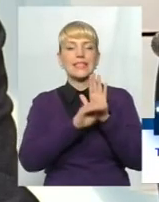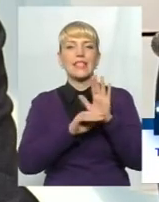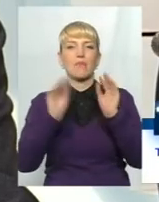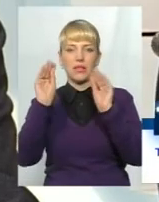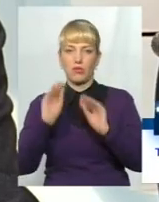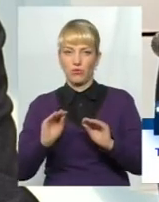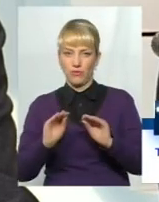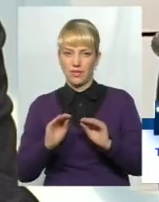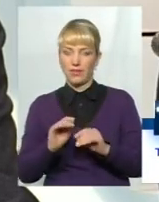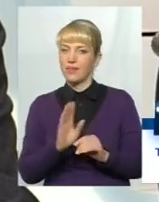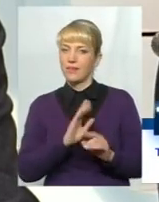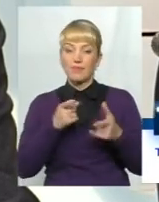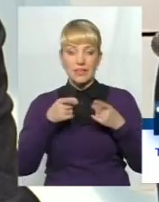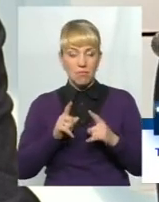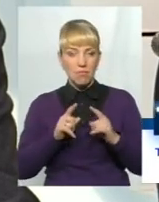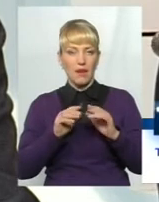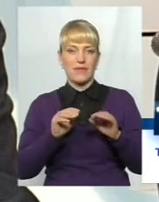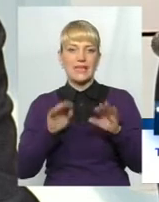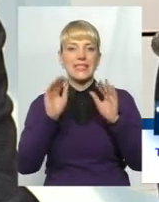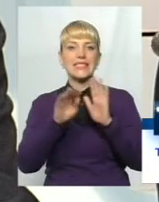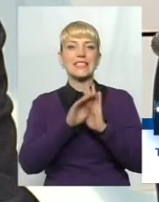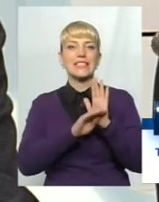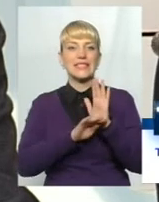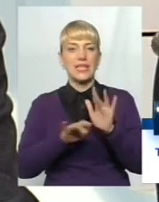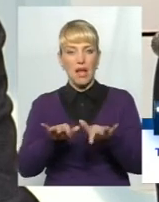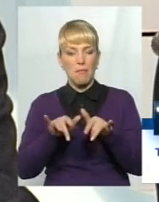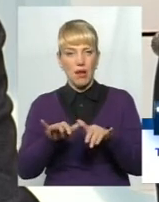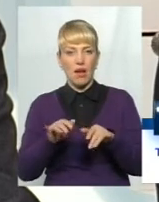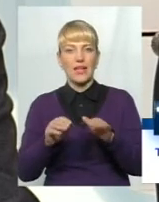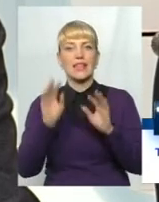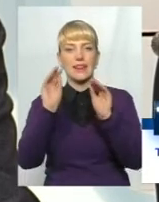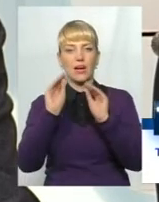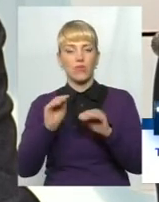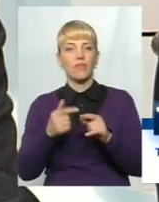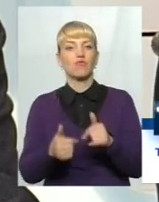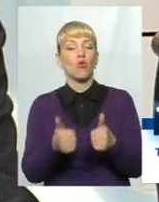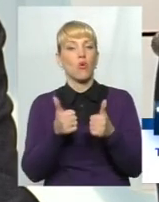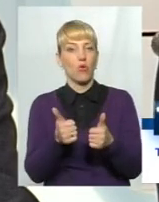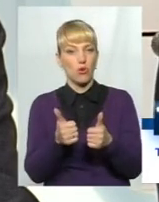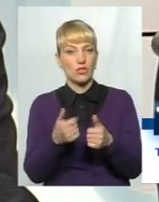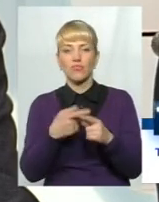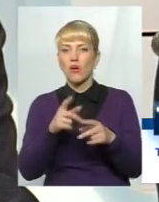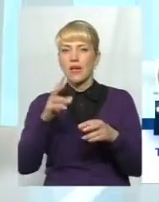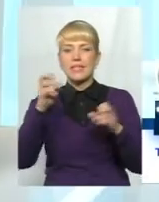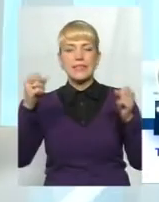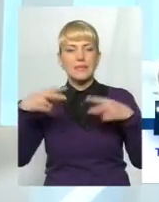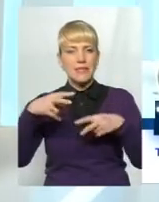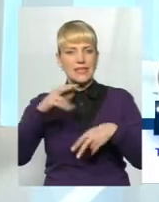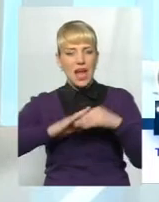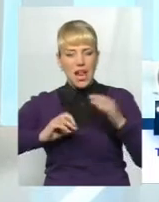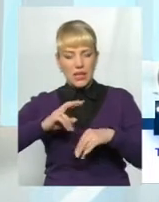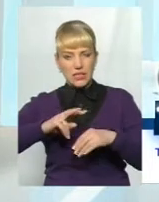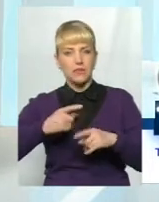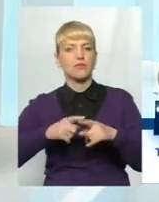насправді, хороша, і вона була розроблена, ну, спеціалістами, але після того, як її передали державі у користування, отут